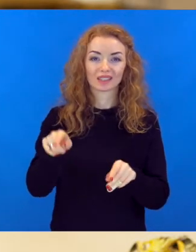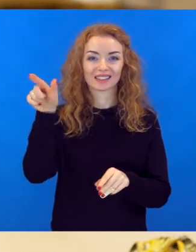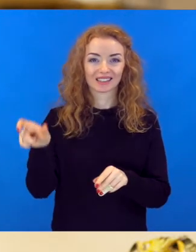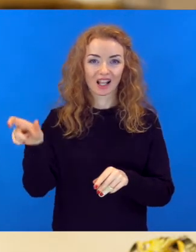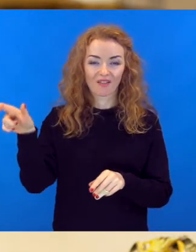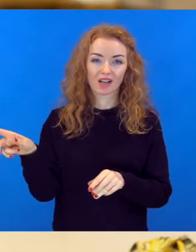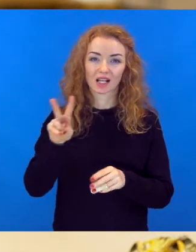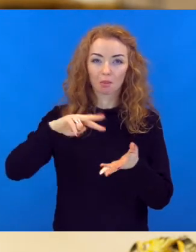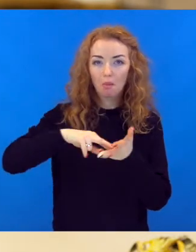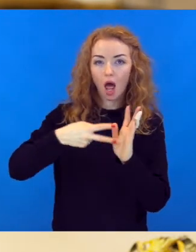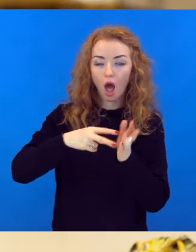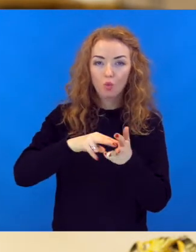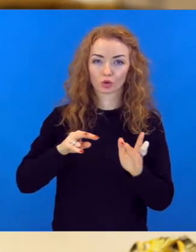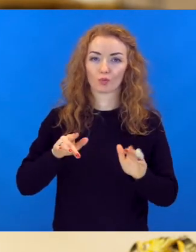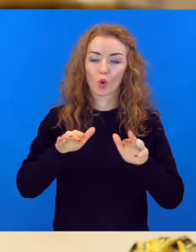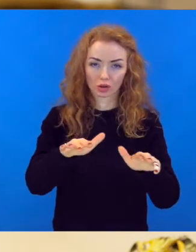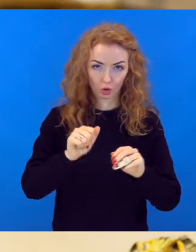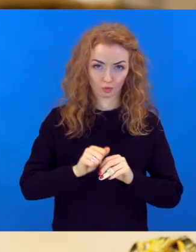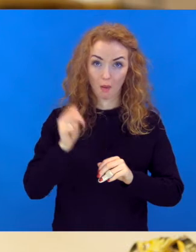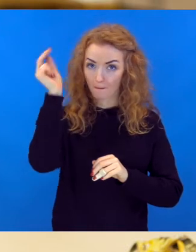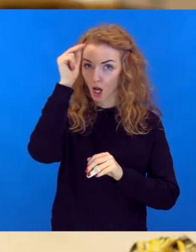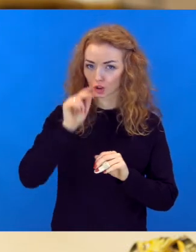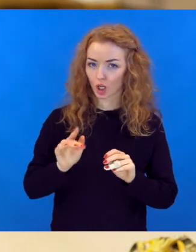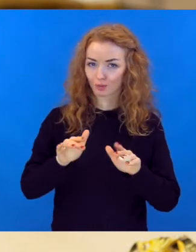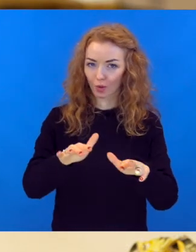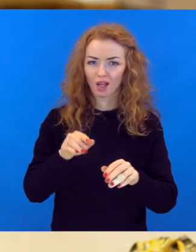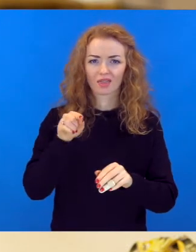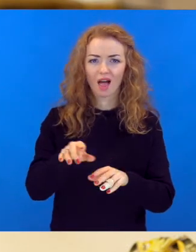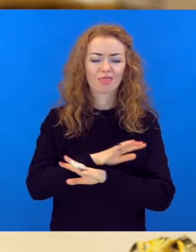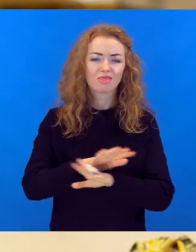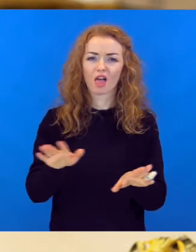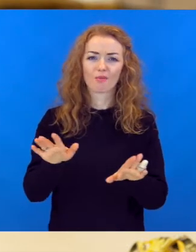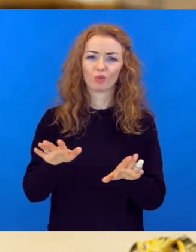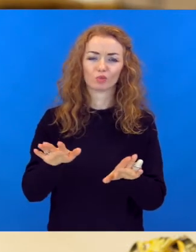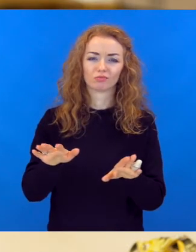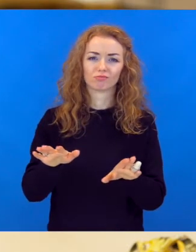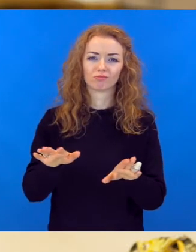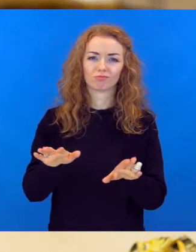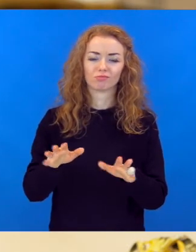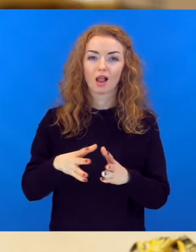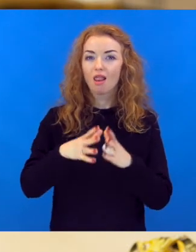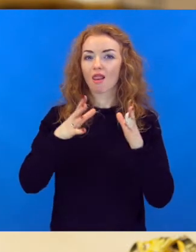un būs tas cilvēks, kurš izplānos mācīšanās procesu. Tas